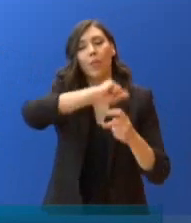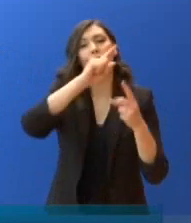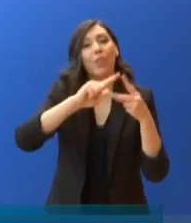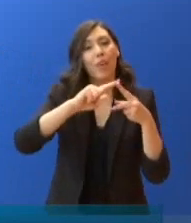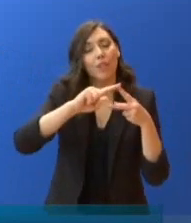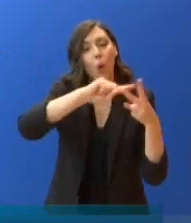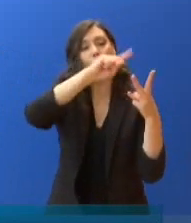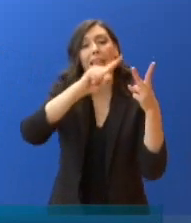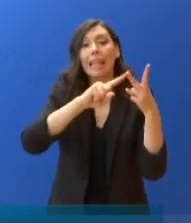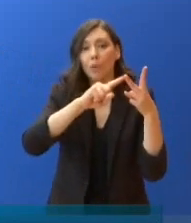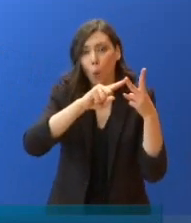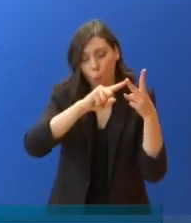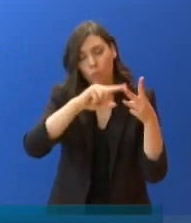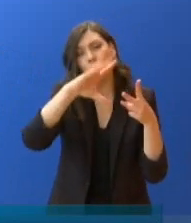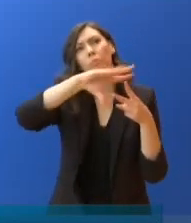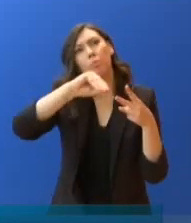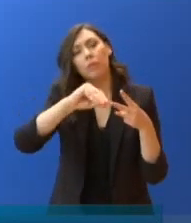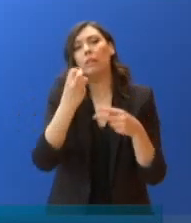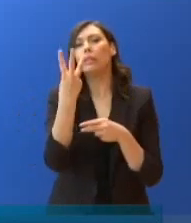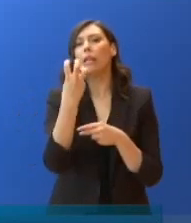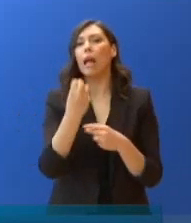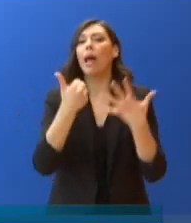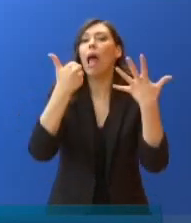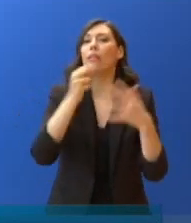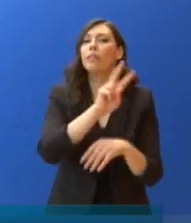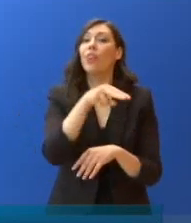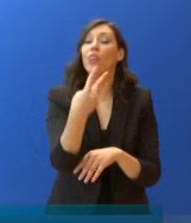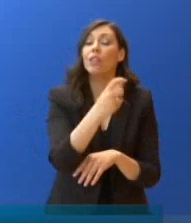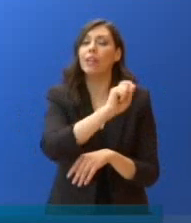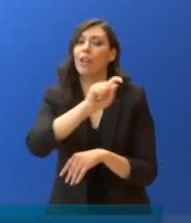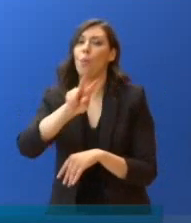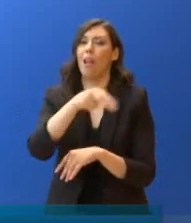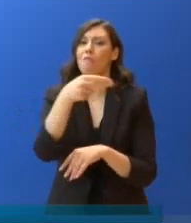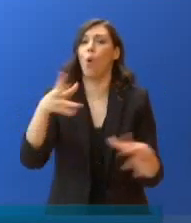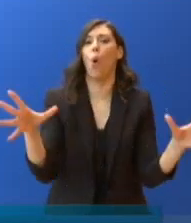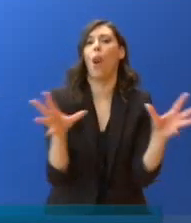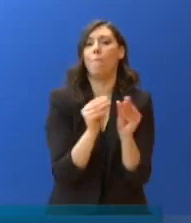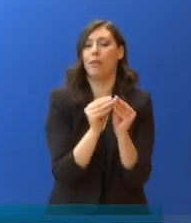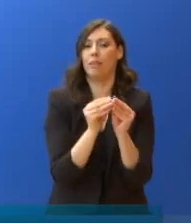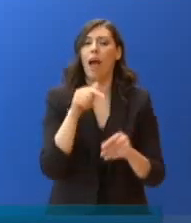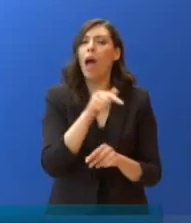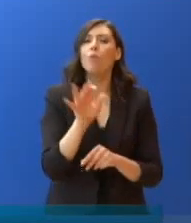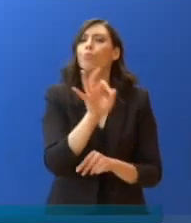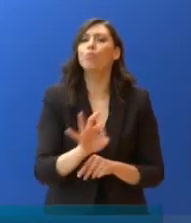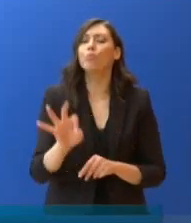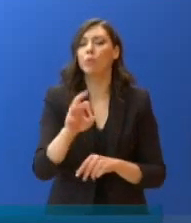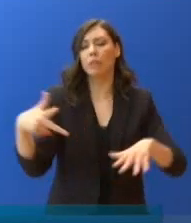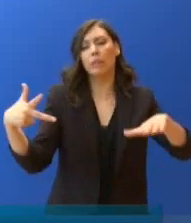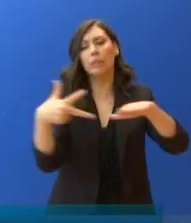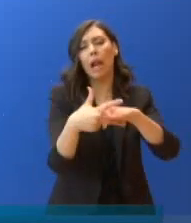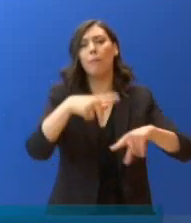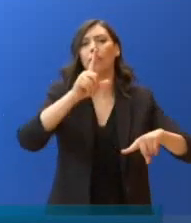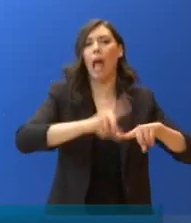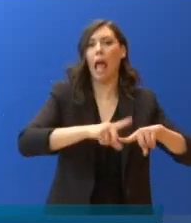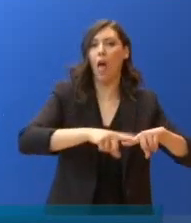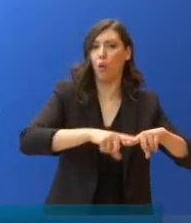που τελικά αθρίζουν ένα ποσό γύρω στα 36 δισεκατομμύρια συνολικά, τα οποία τηρούνται είτε στην Τράπεζα της Ελλάδος, στο κοινό κεφάλαιο ή